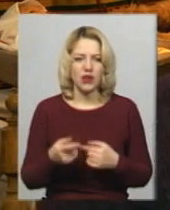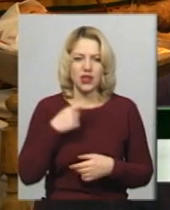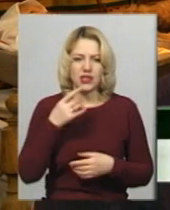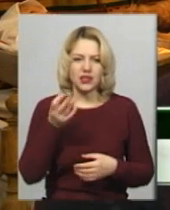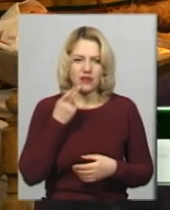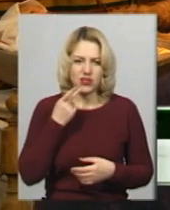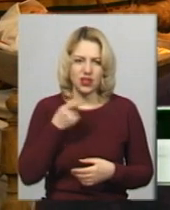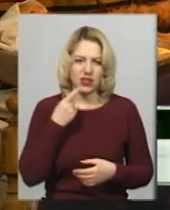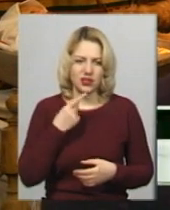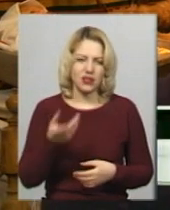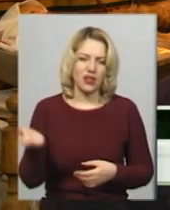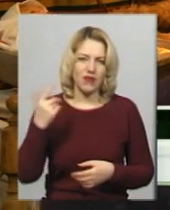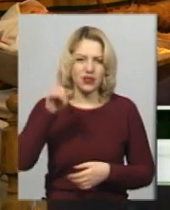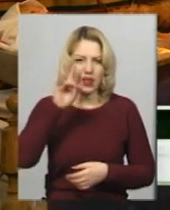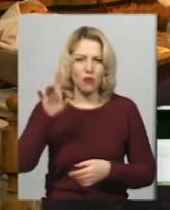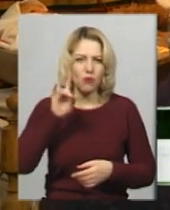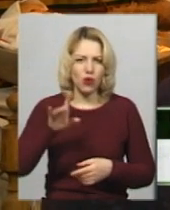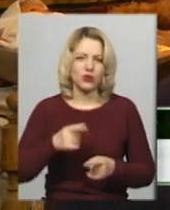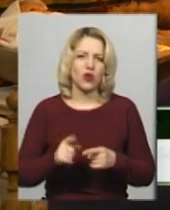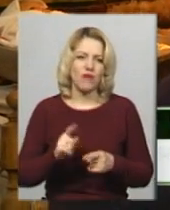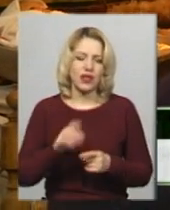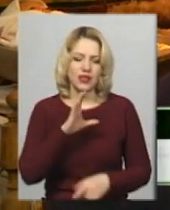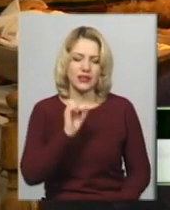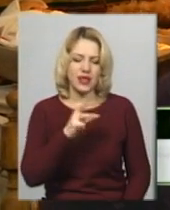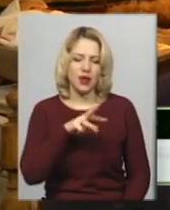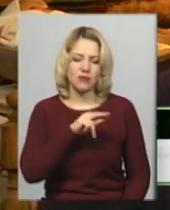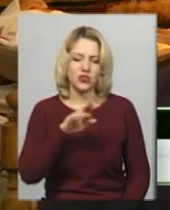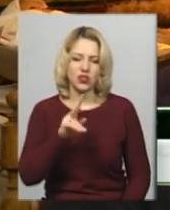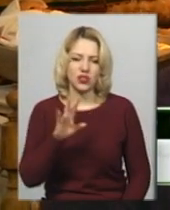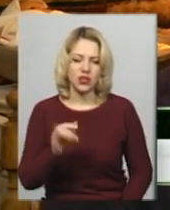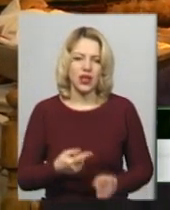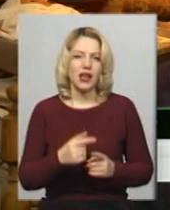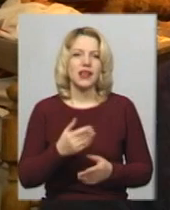популяризувати самчики. І нарешті, через 4 роки це сталося.